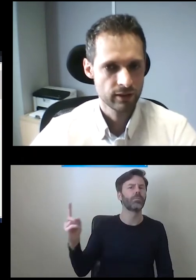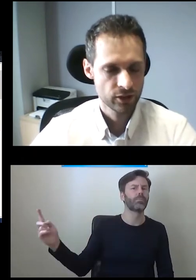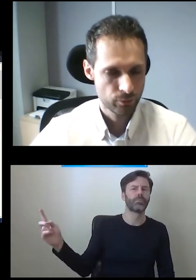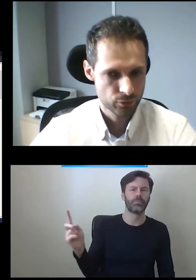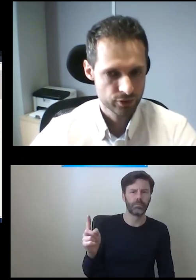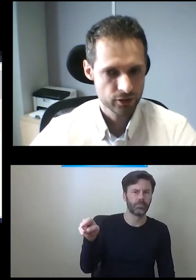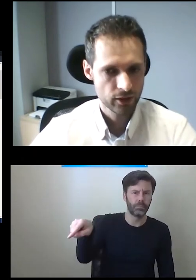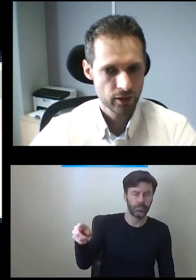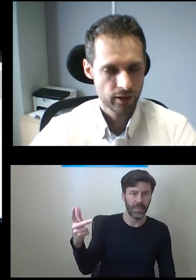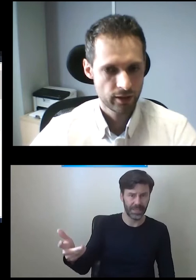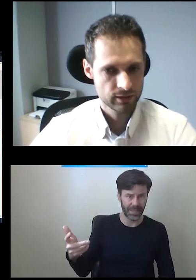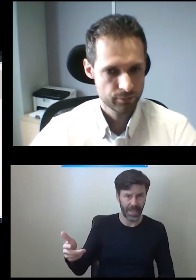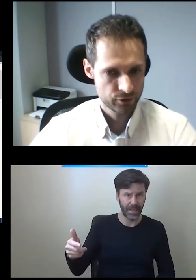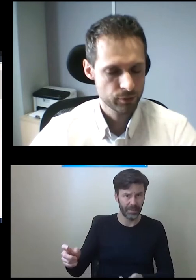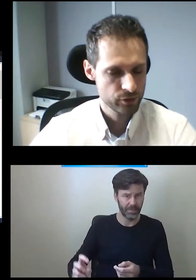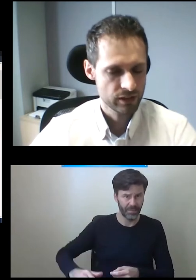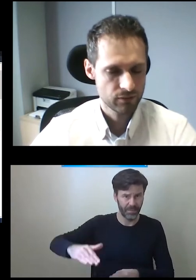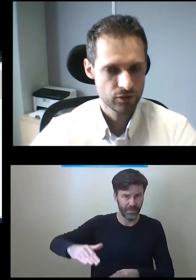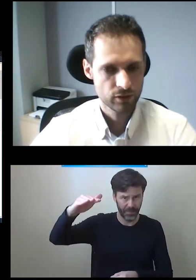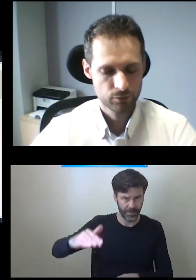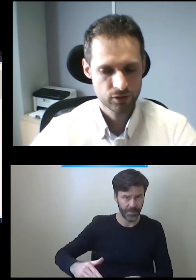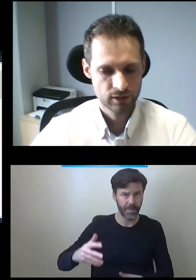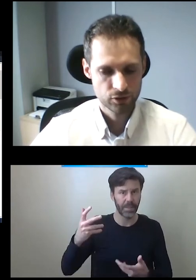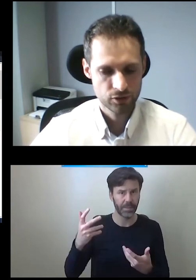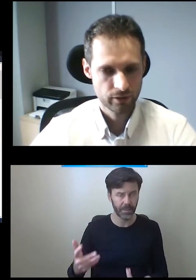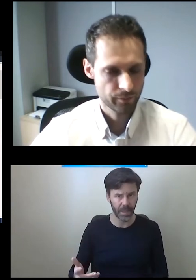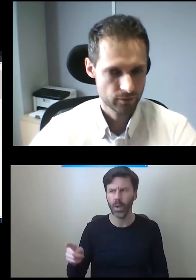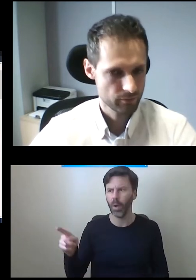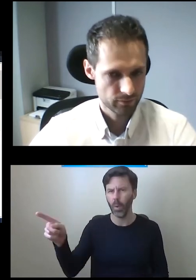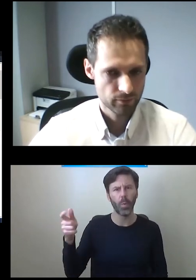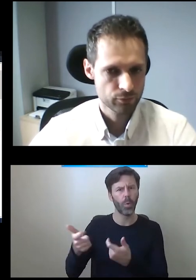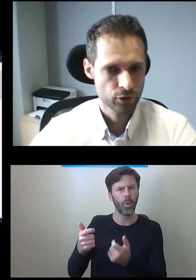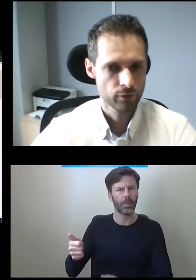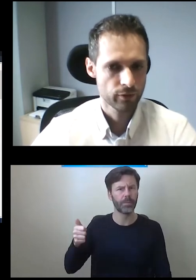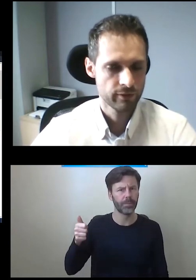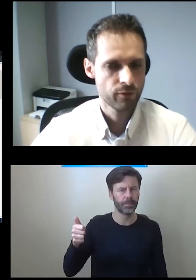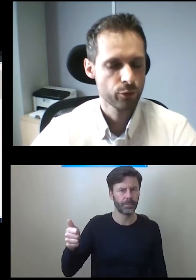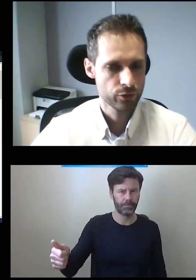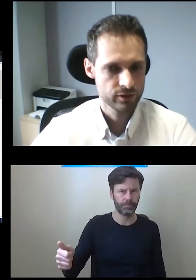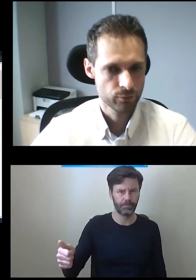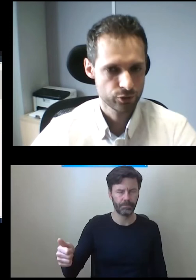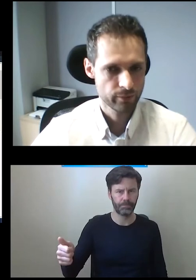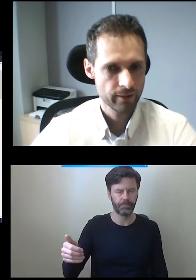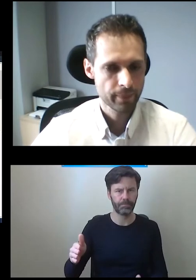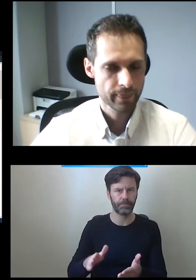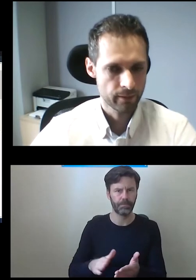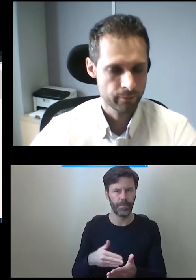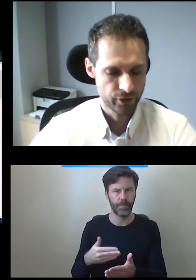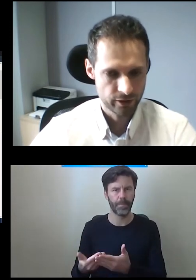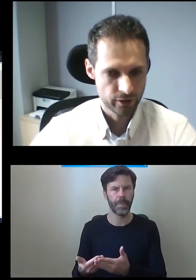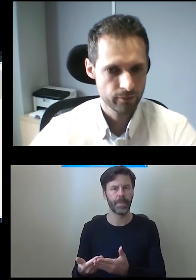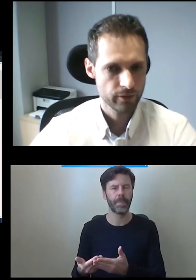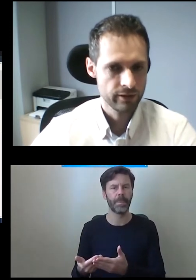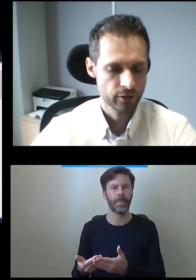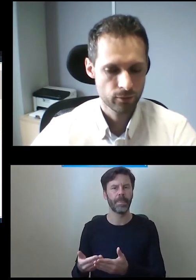windy i chce się poruszać, chce się przemyśleć na tej windzie, ona przyciska przycisk przykładowo wywołujący tę osobę, tam